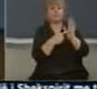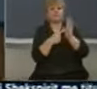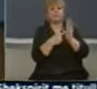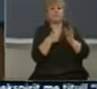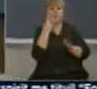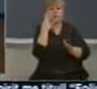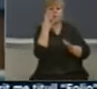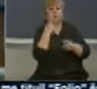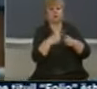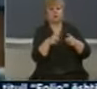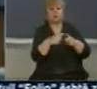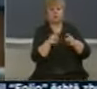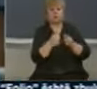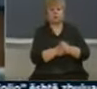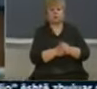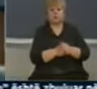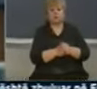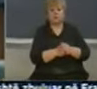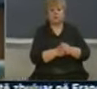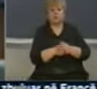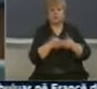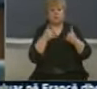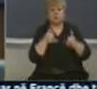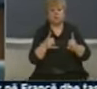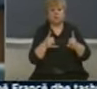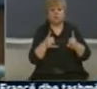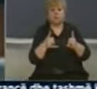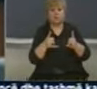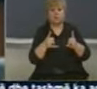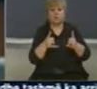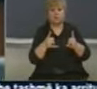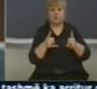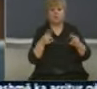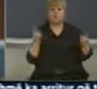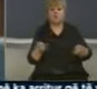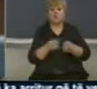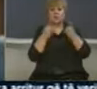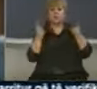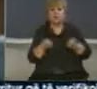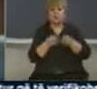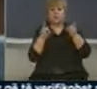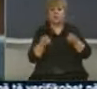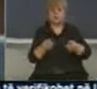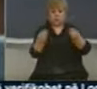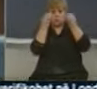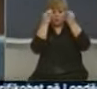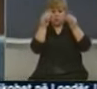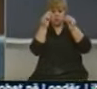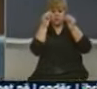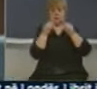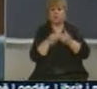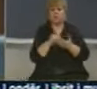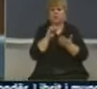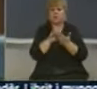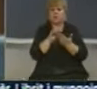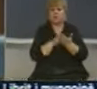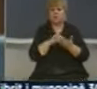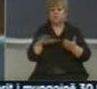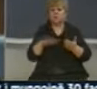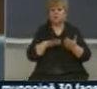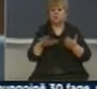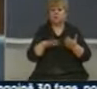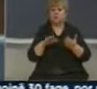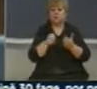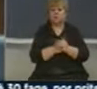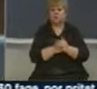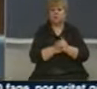qështje. Aktualisht është duke shku fushata sensibilizimit për regjistrimin e fmive ose personove